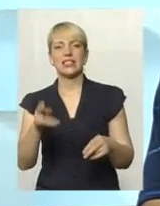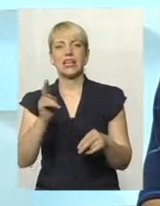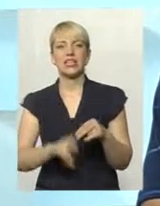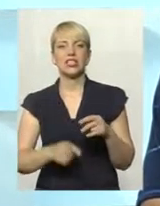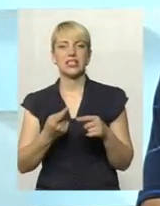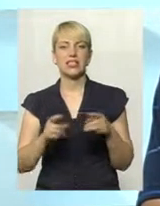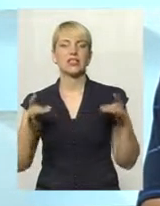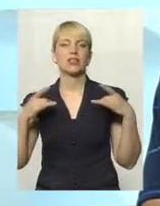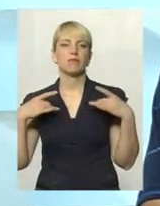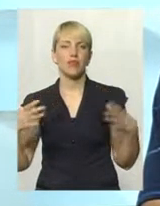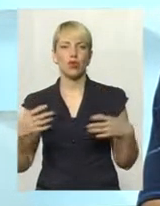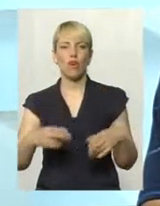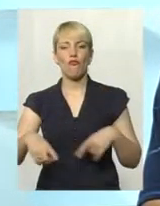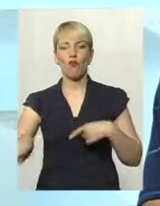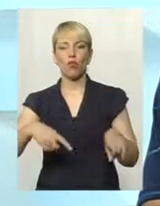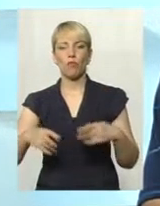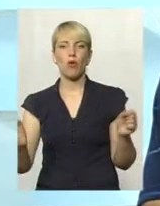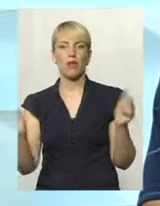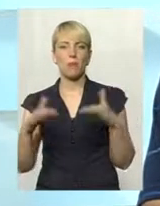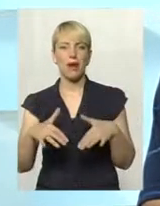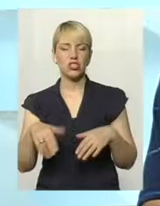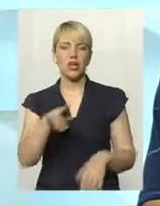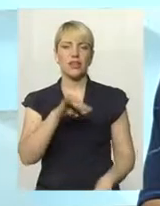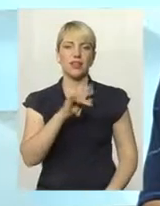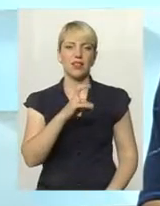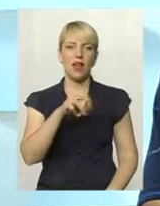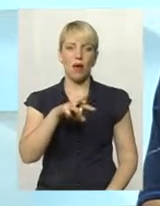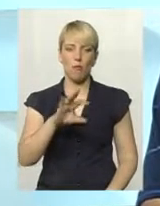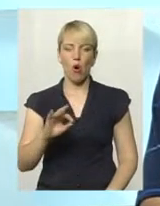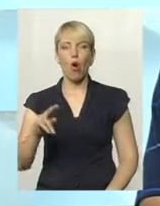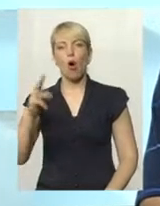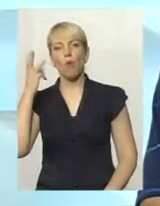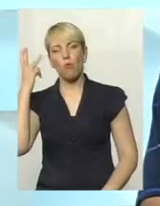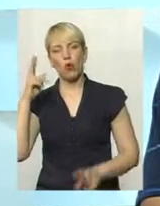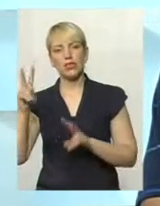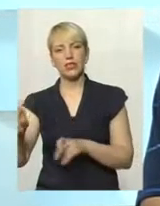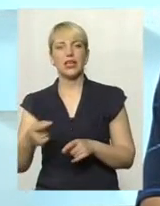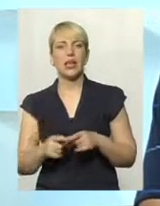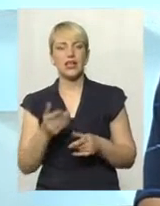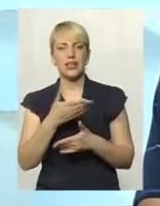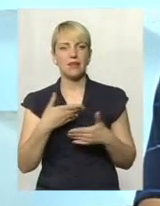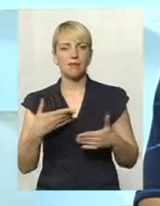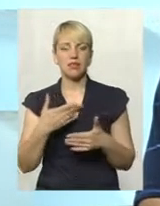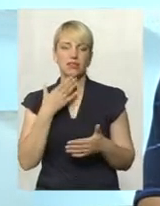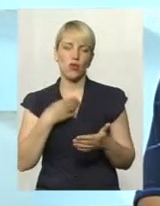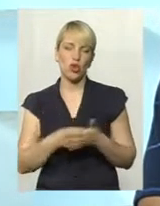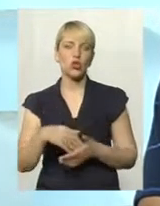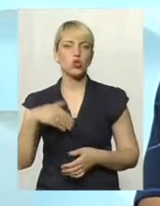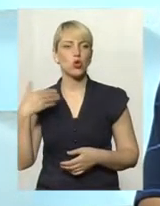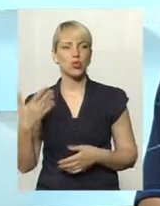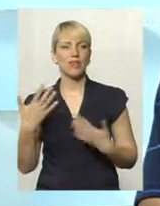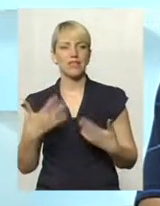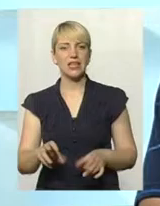спортивне футбольним матчем між командою «Динамо» та «Поділля». Ми з своєї сторони вже